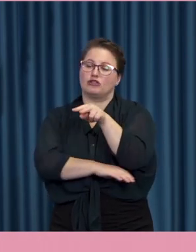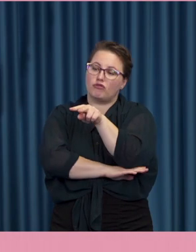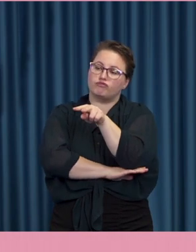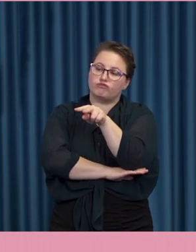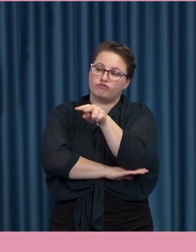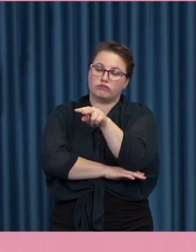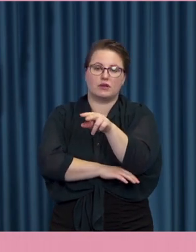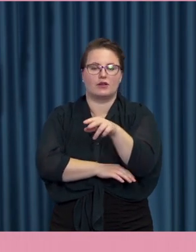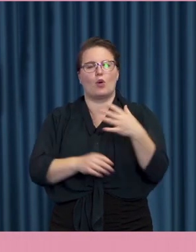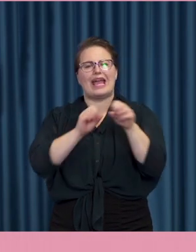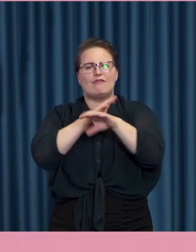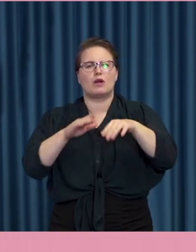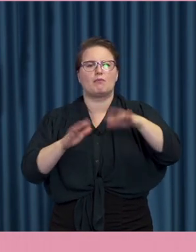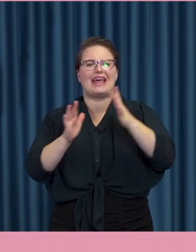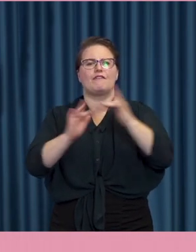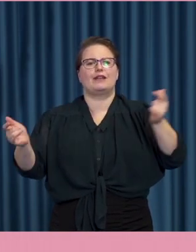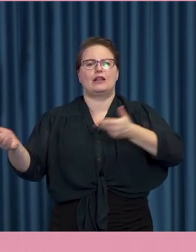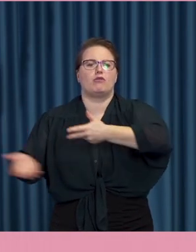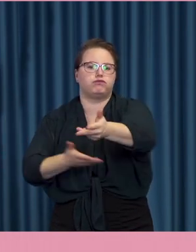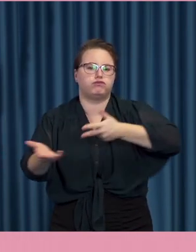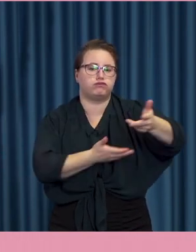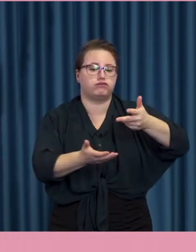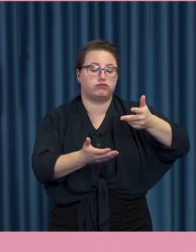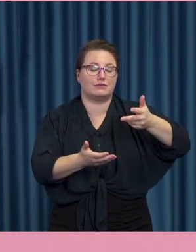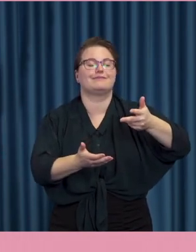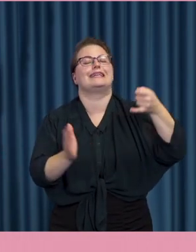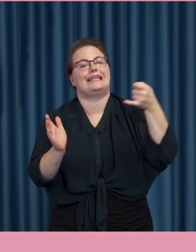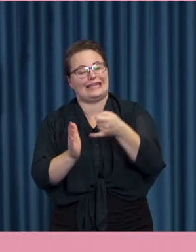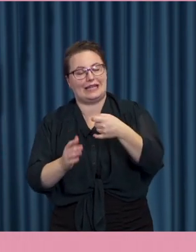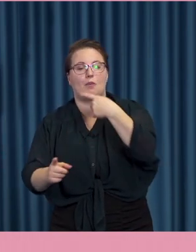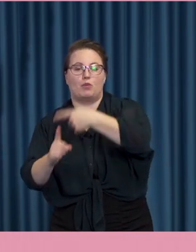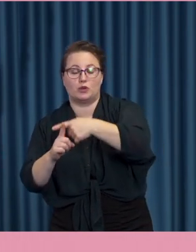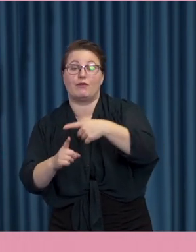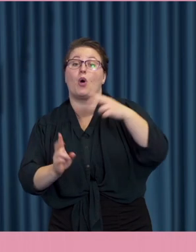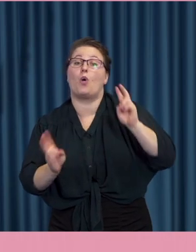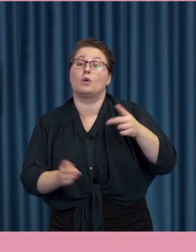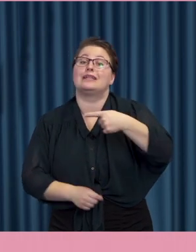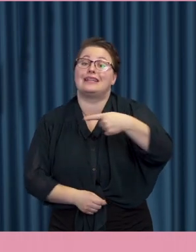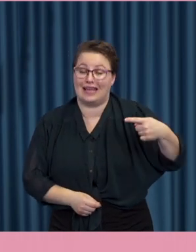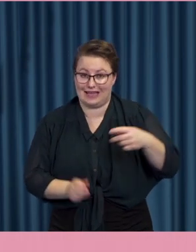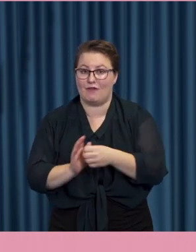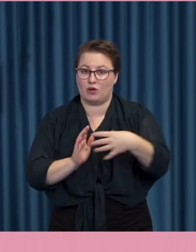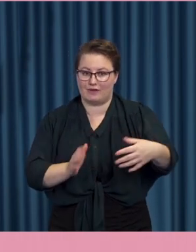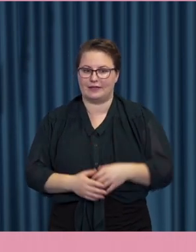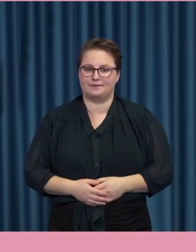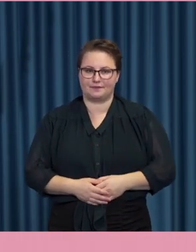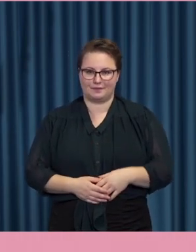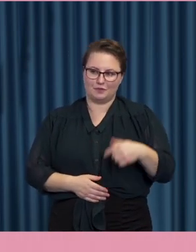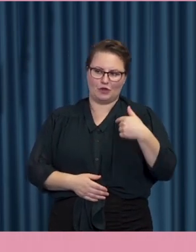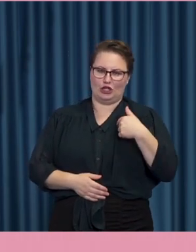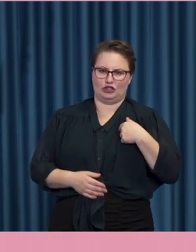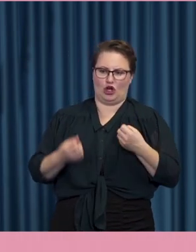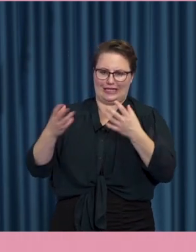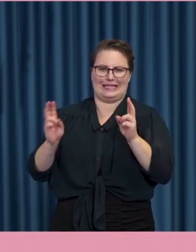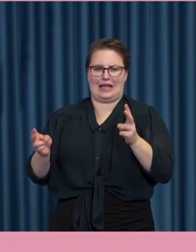fritt och det får ju både negativa och positiva konsekvenser. Just det. Du ska också få samma avslutningsfråga som de